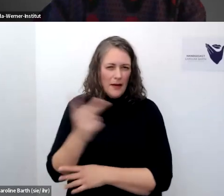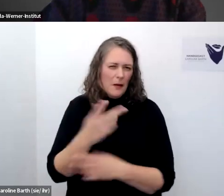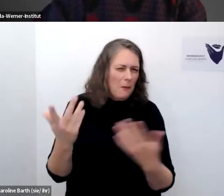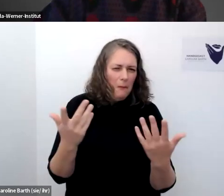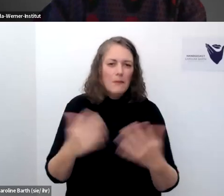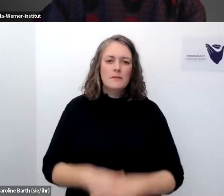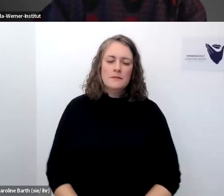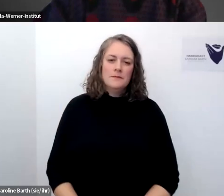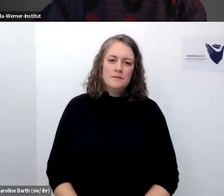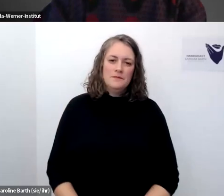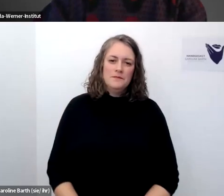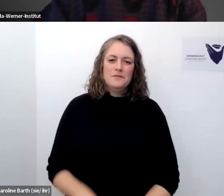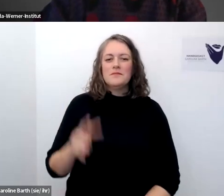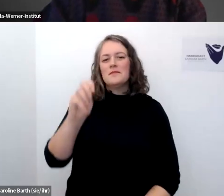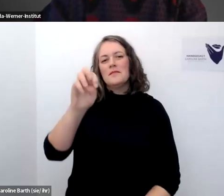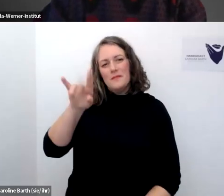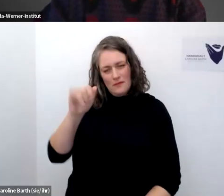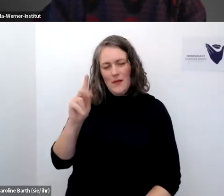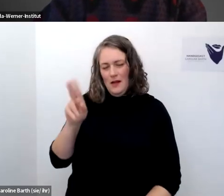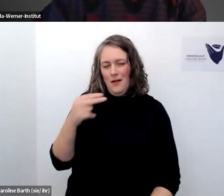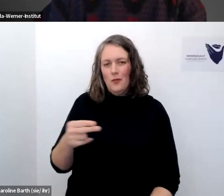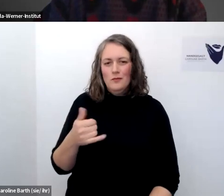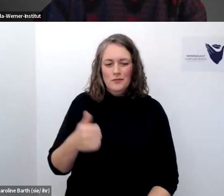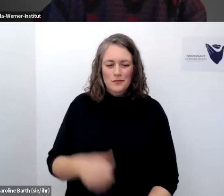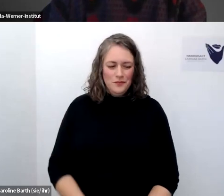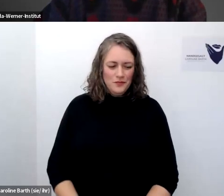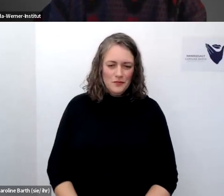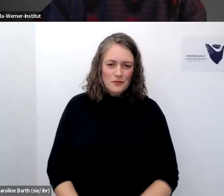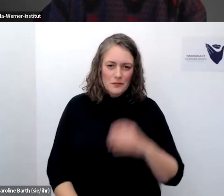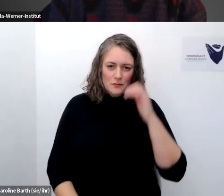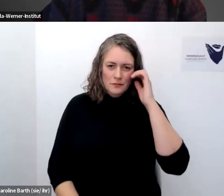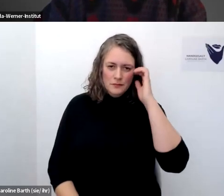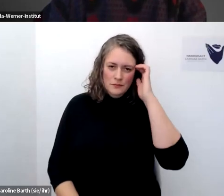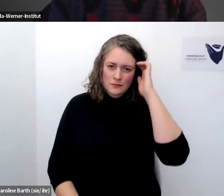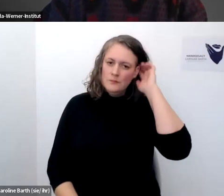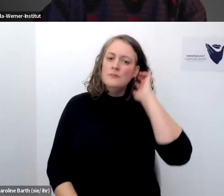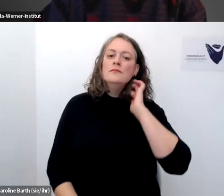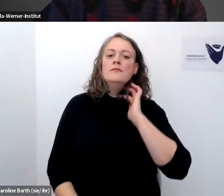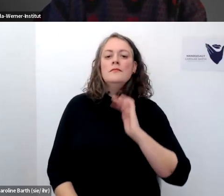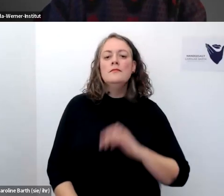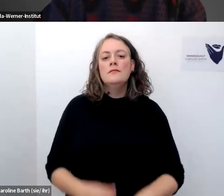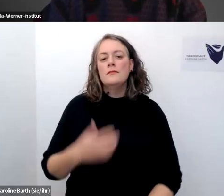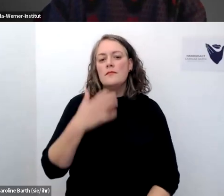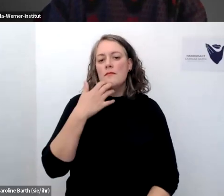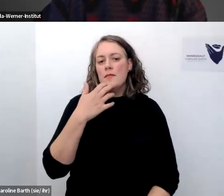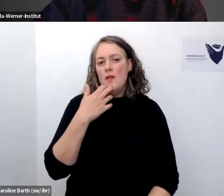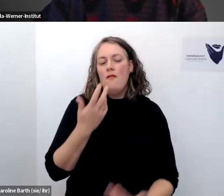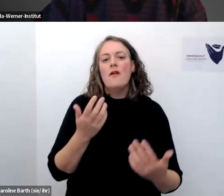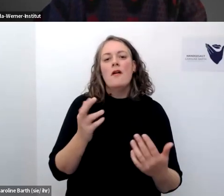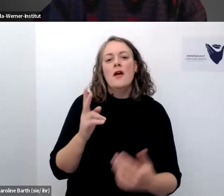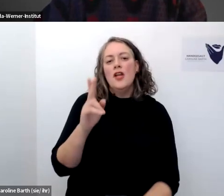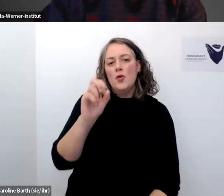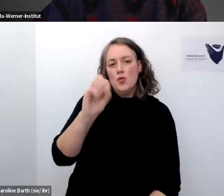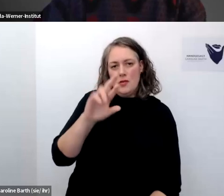ich antworte direkt einfach mal gut gut genau ich hoffe dass ich user in also follower